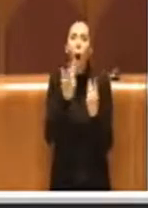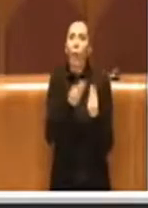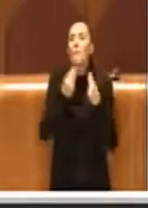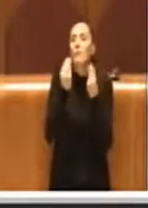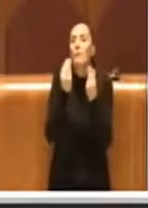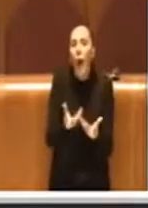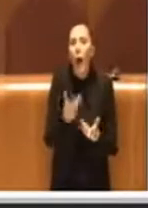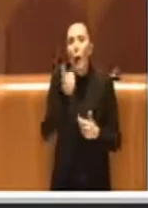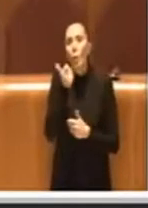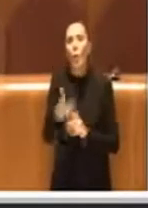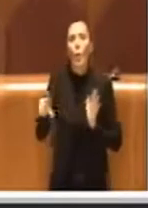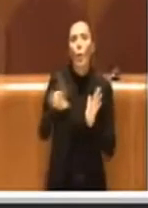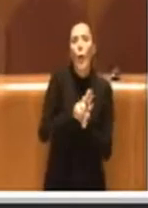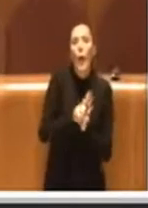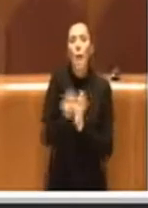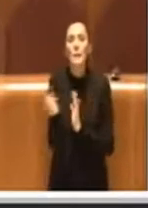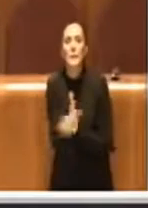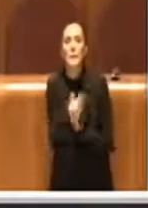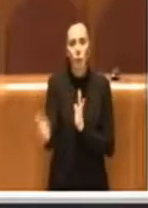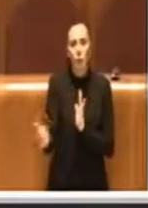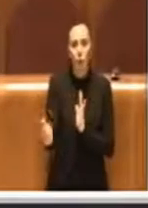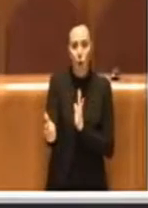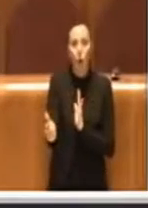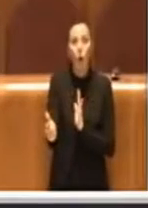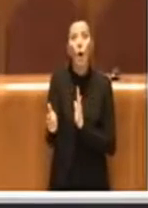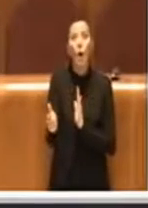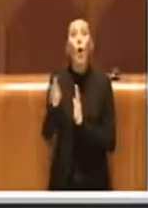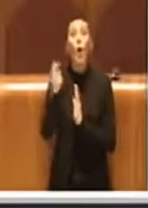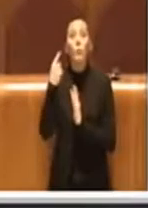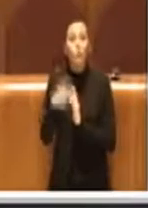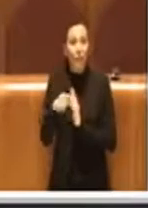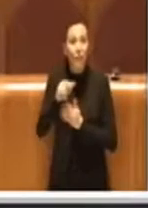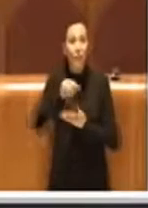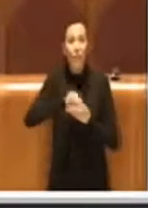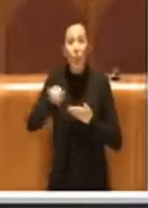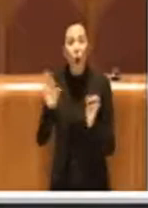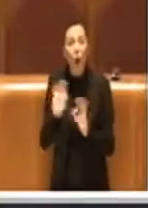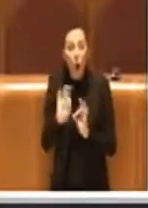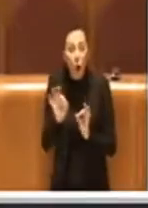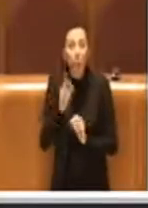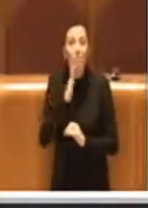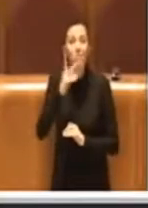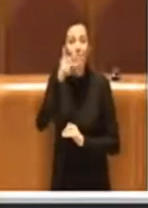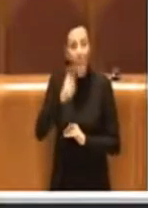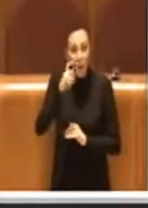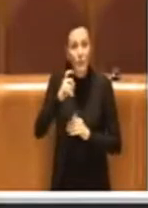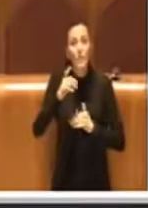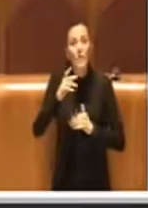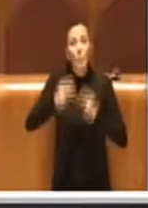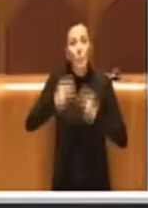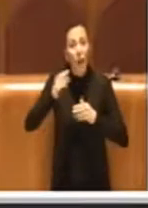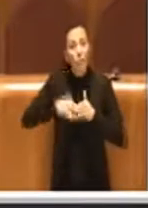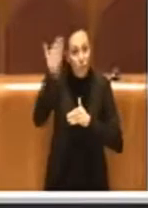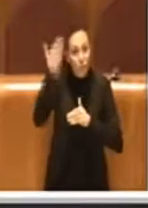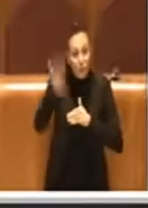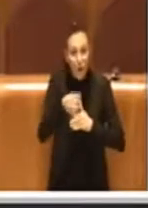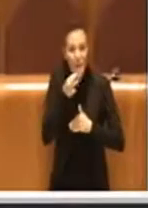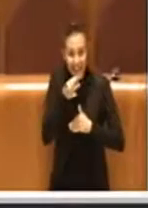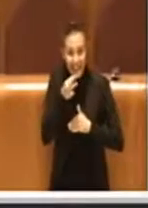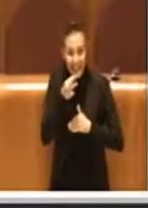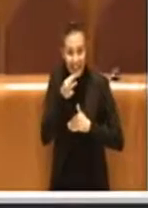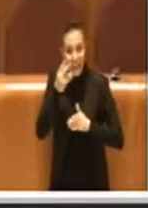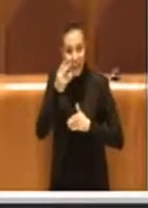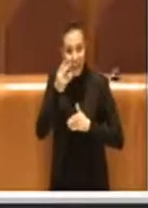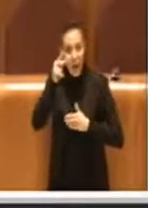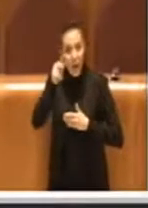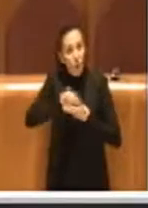legale, il dato di fatto è che non votando dei debiti fuori bilancio si arrega un danno a chi di questi debiti fuori